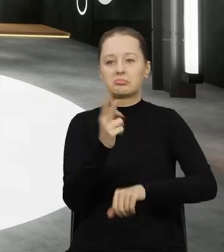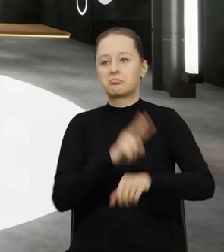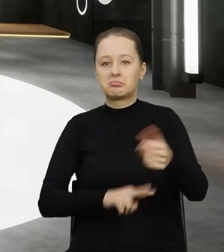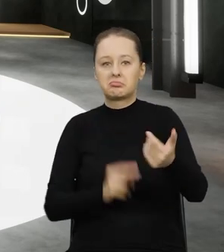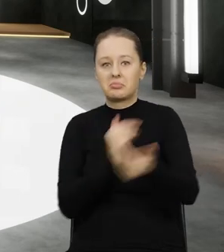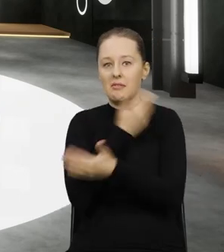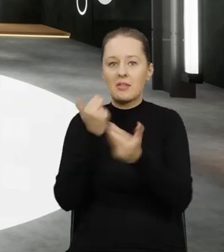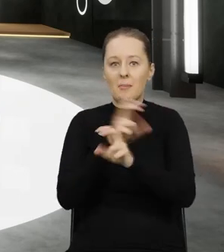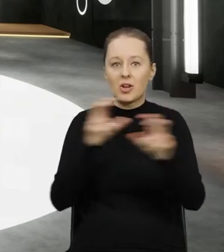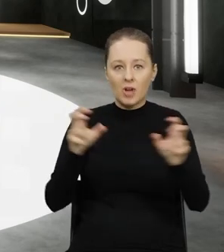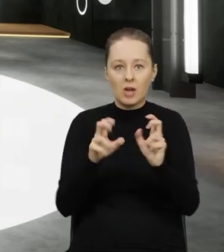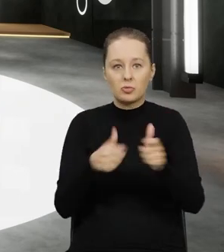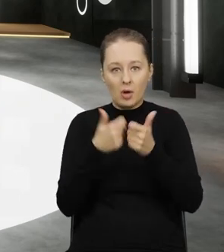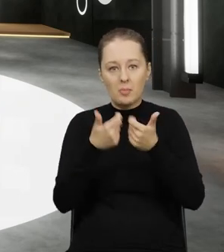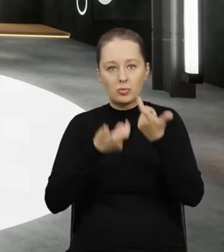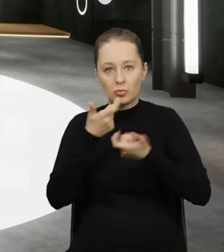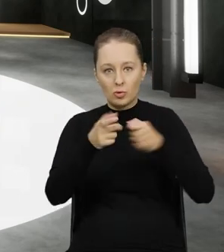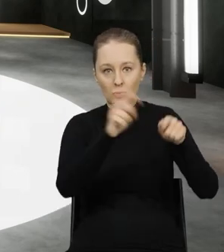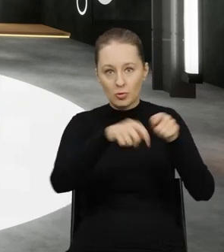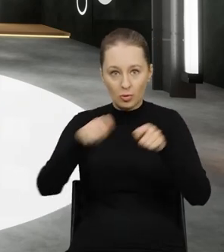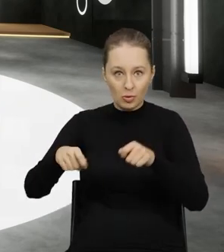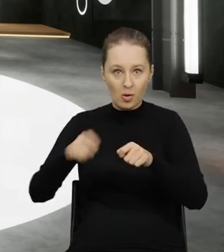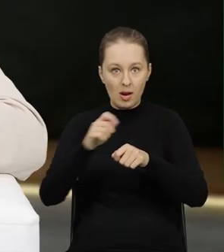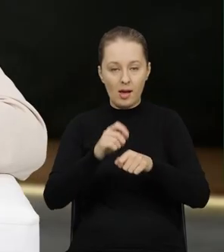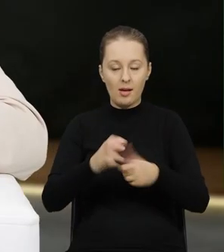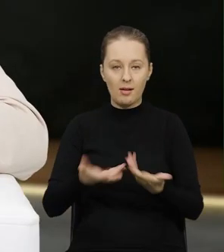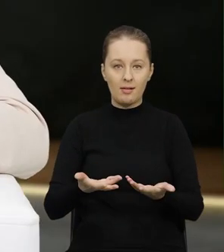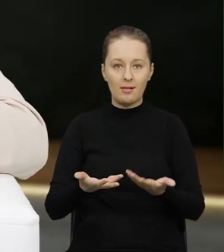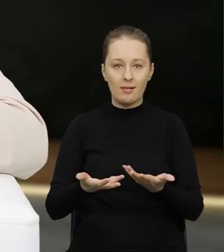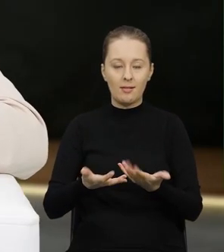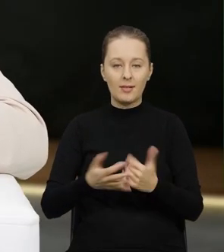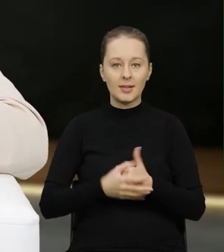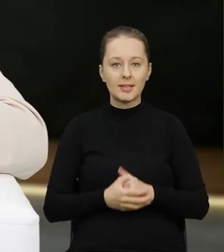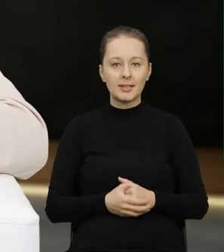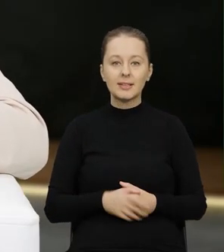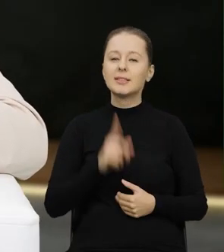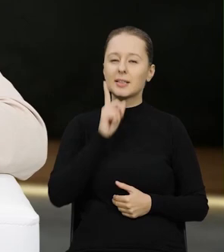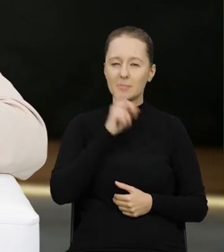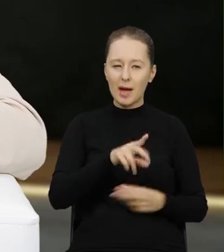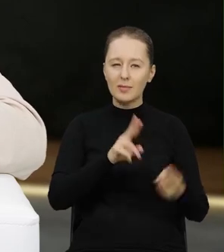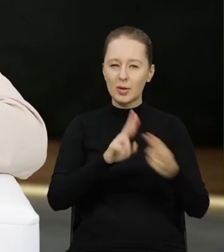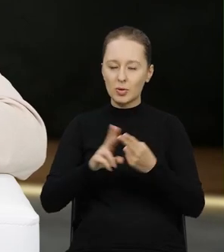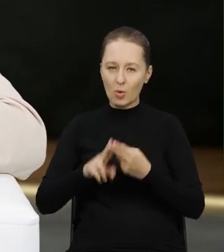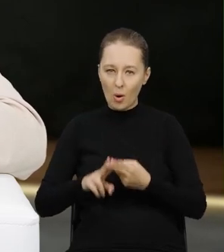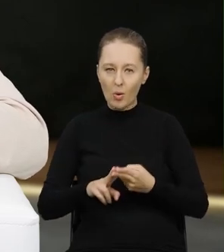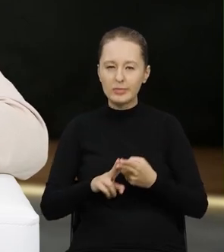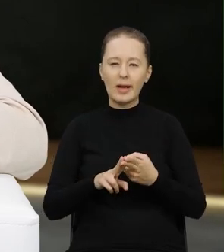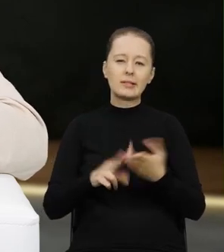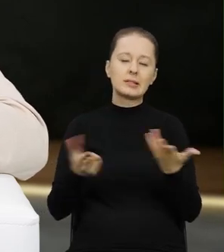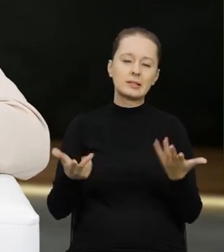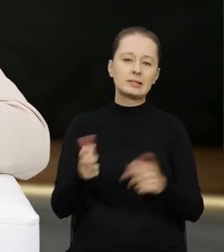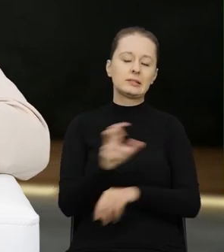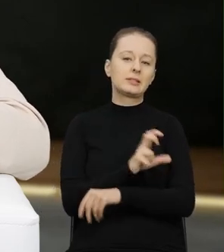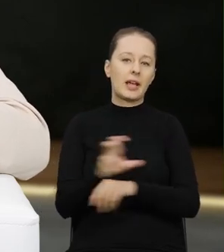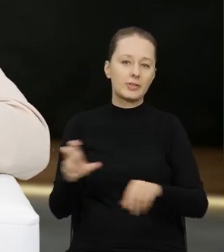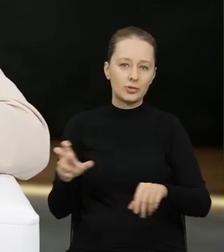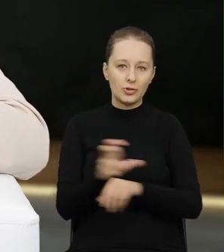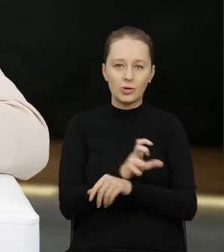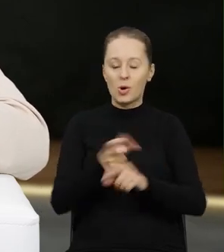Musi, no ma określony czas na przeprowadzenie tej kontroli, więc tu jest naprawdę ten kontakt na roboczo.